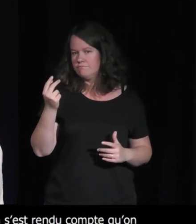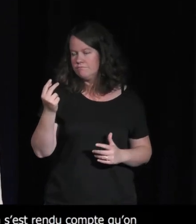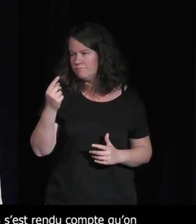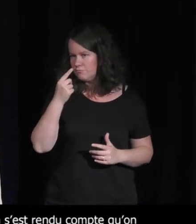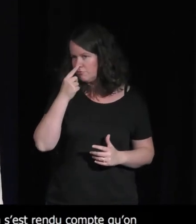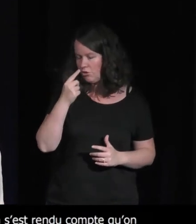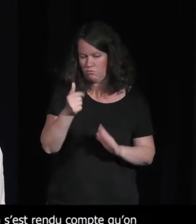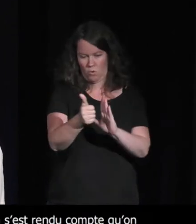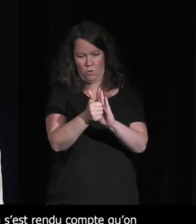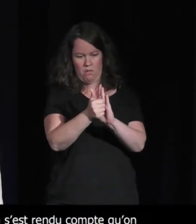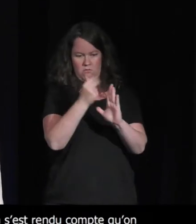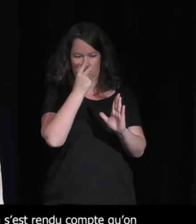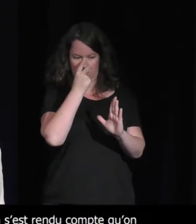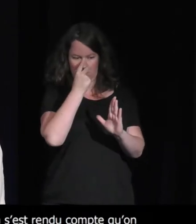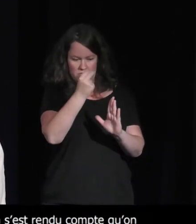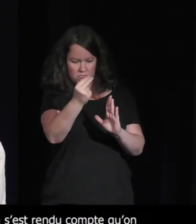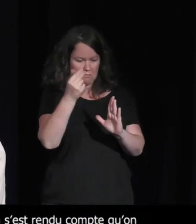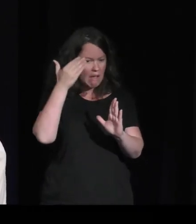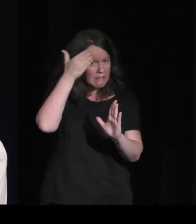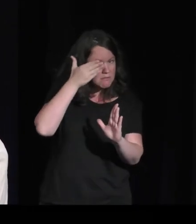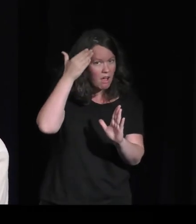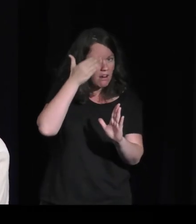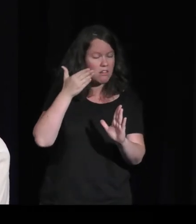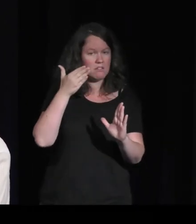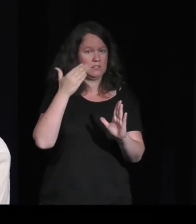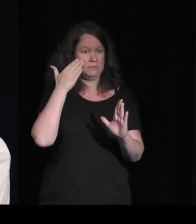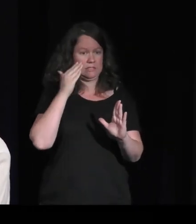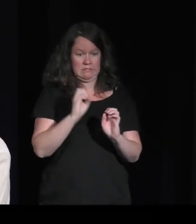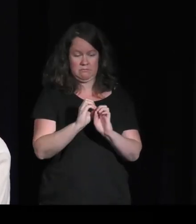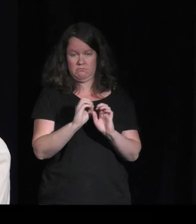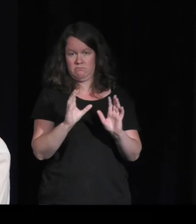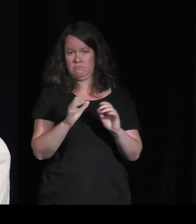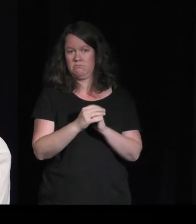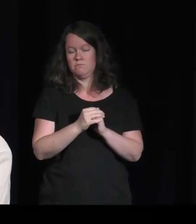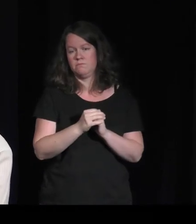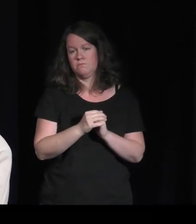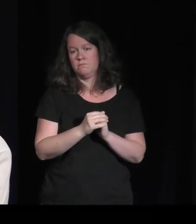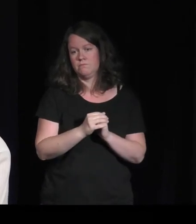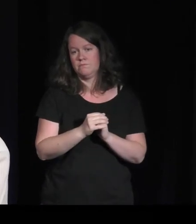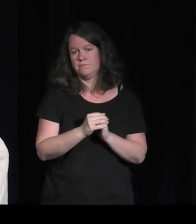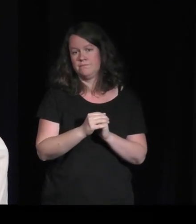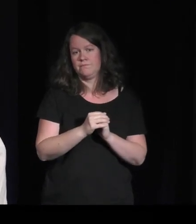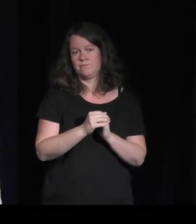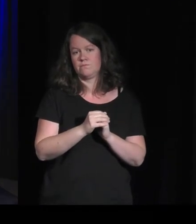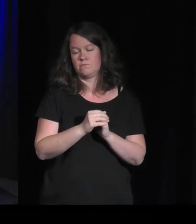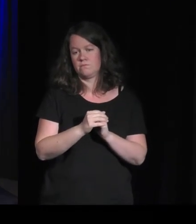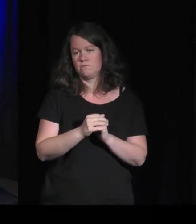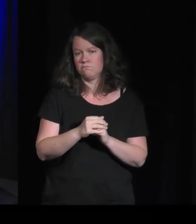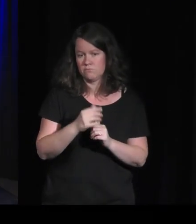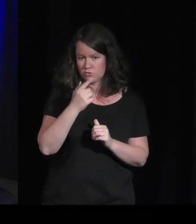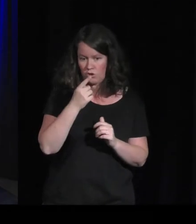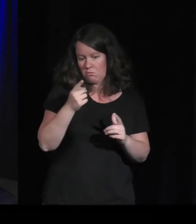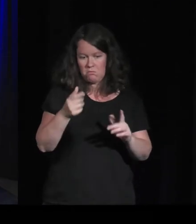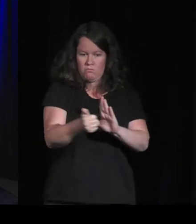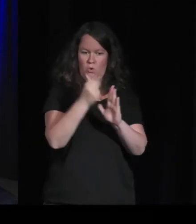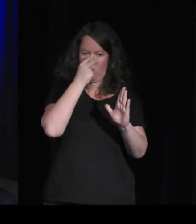incarner un animal c'était quelque chose de trop différent c'était trop compliqué de proposer de proposer aux joueurs simplement d'incarner un